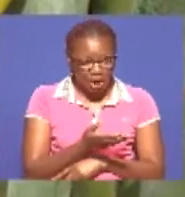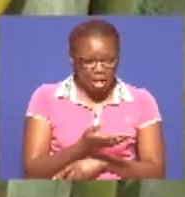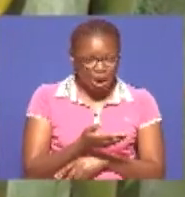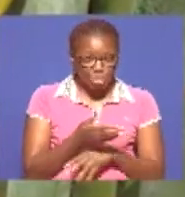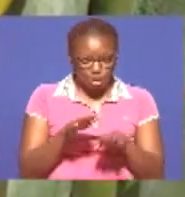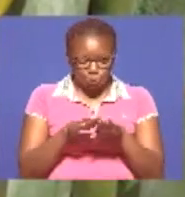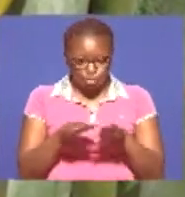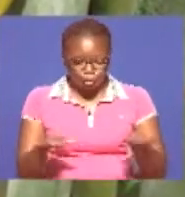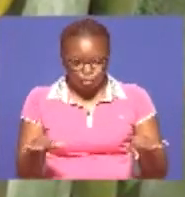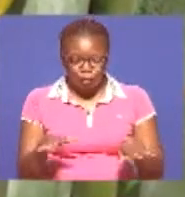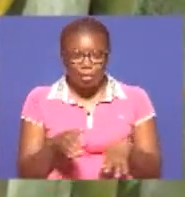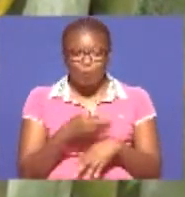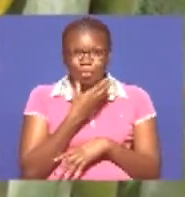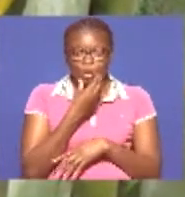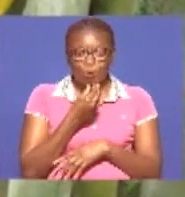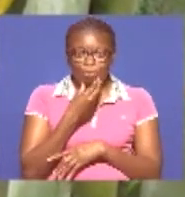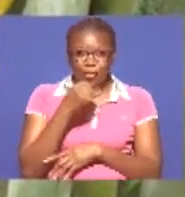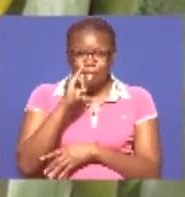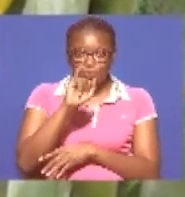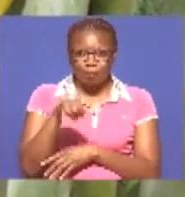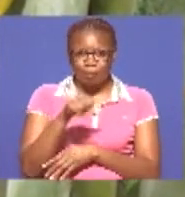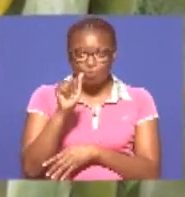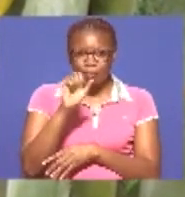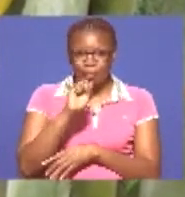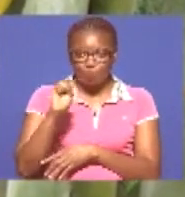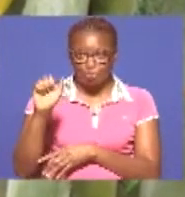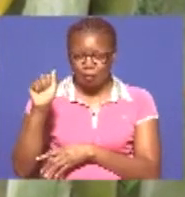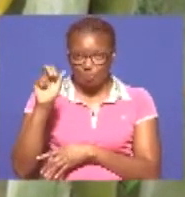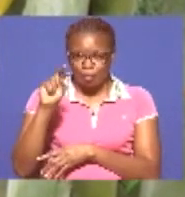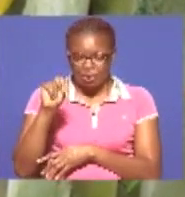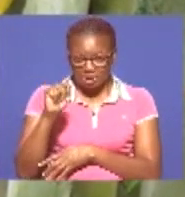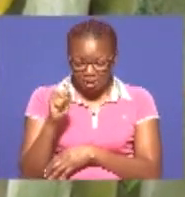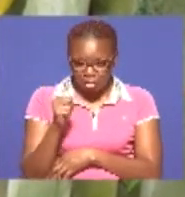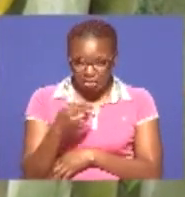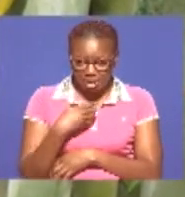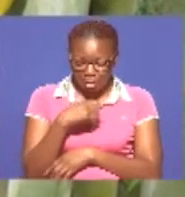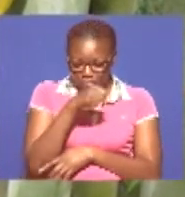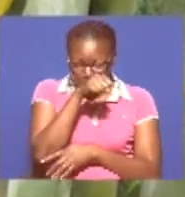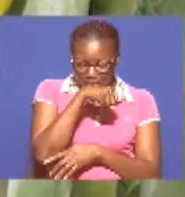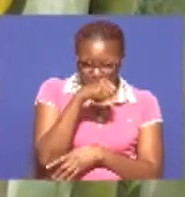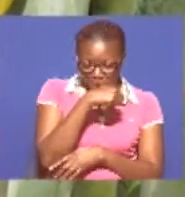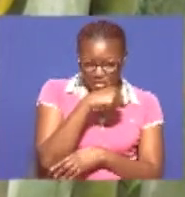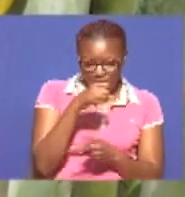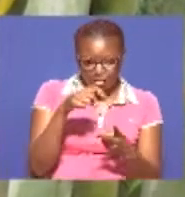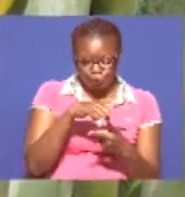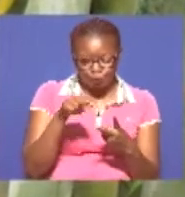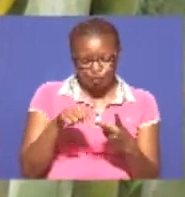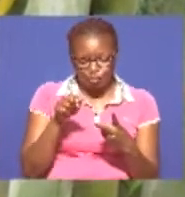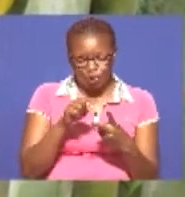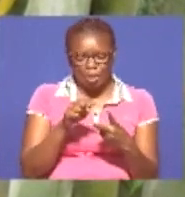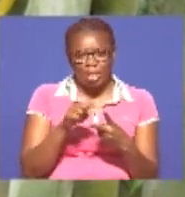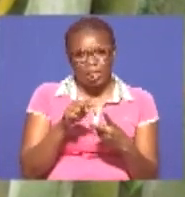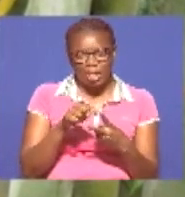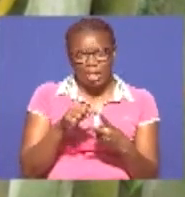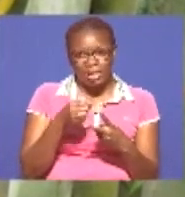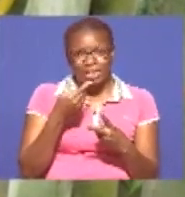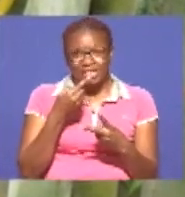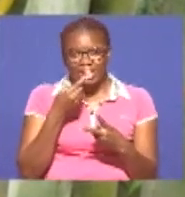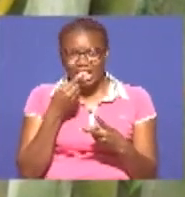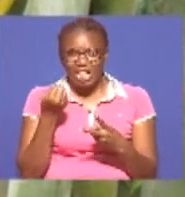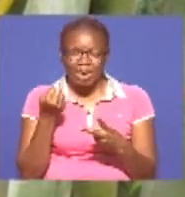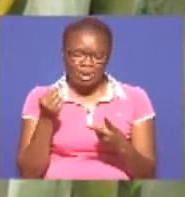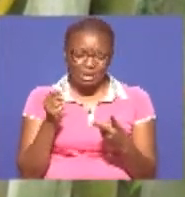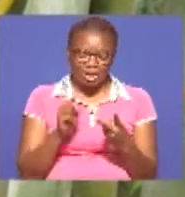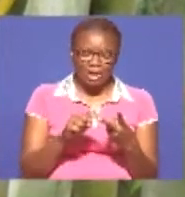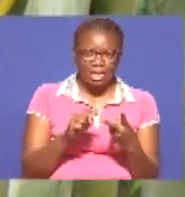la mkulima yasan kwa mba ngurue wako ainambili, kuna uyu mweupe mwekundu na kuna uyu wa uturungi